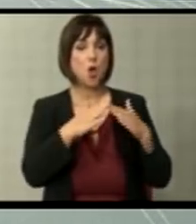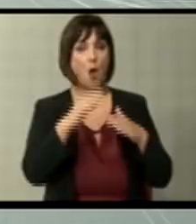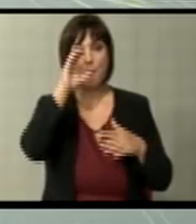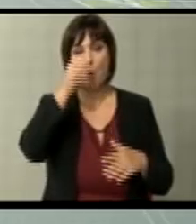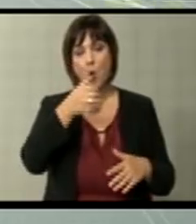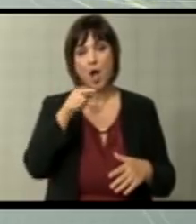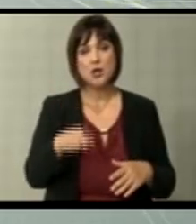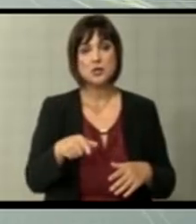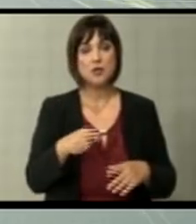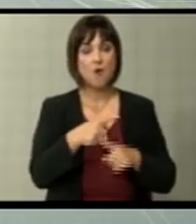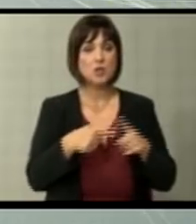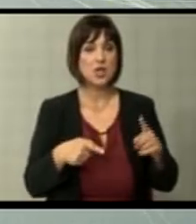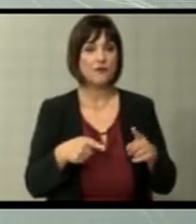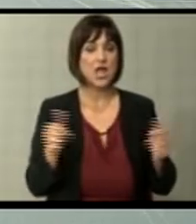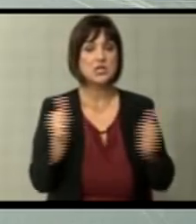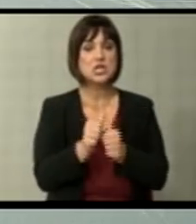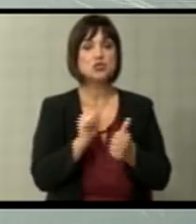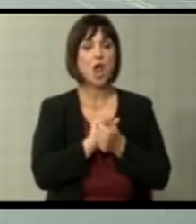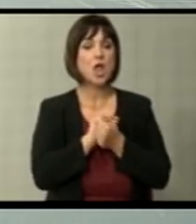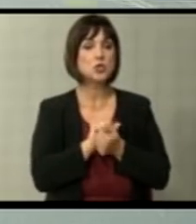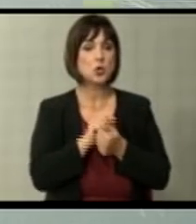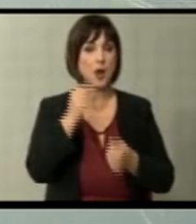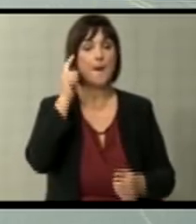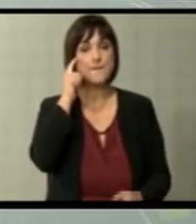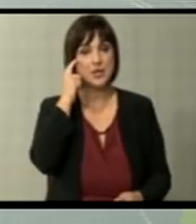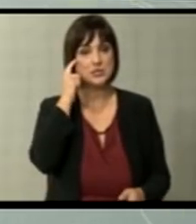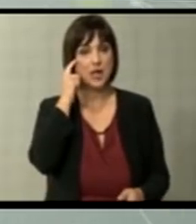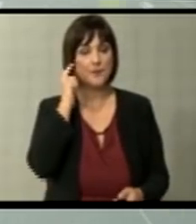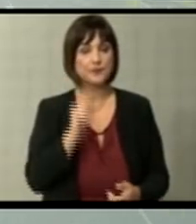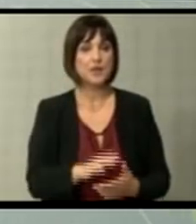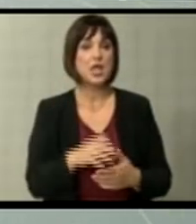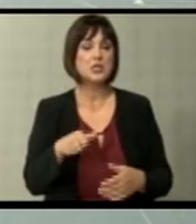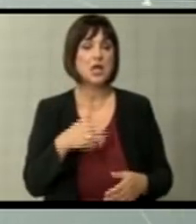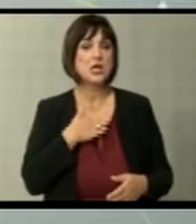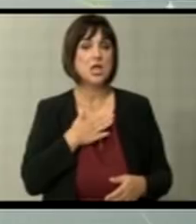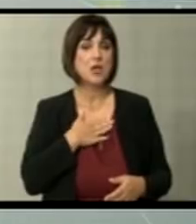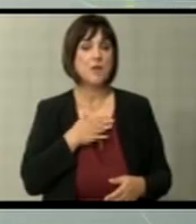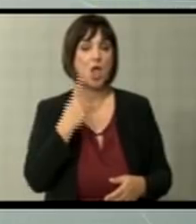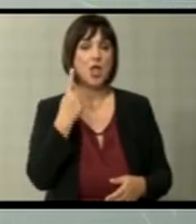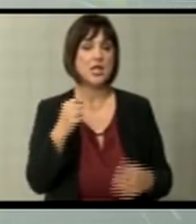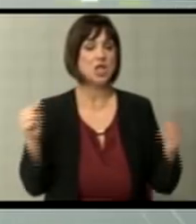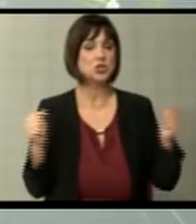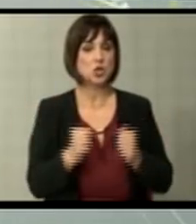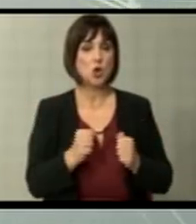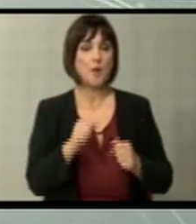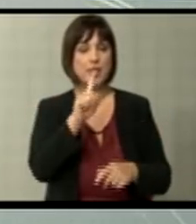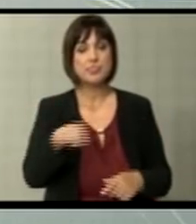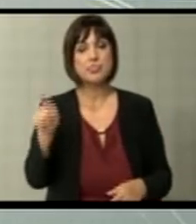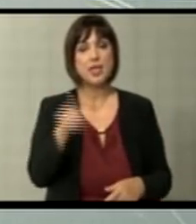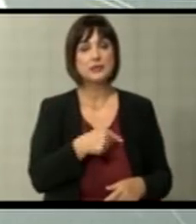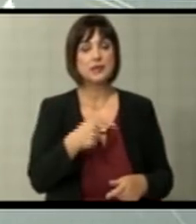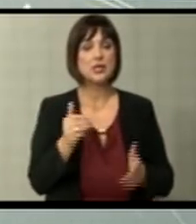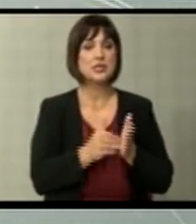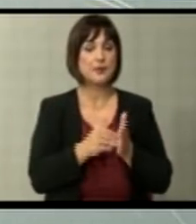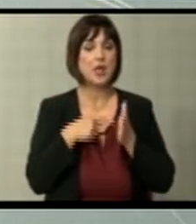бугарите во делот на заедничката историја, мислам дека ќе имаме еден сериозен тест каде што ќе